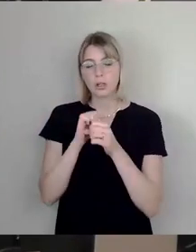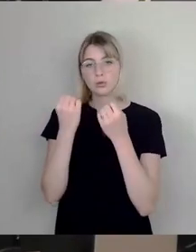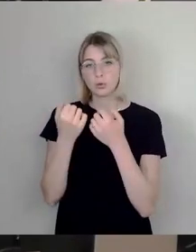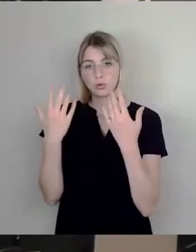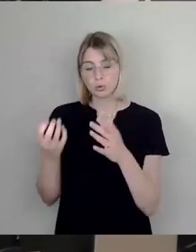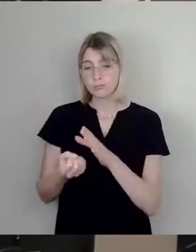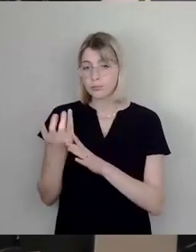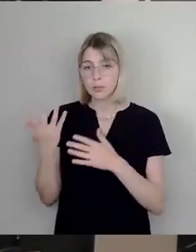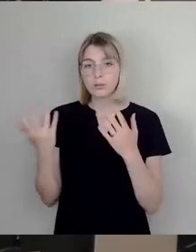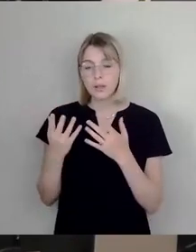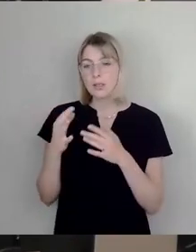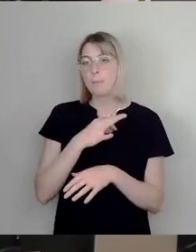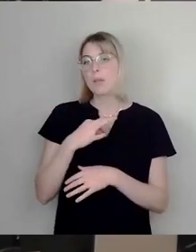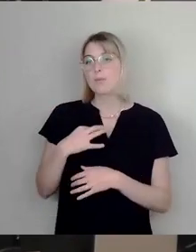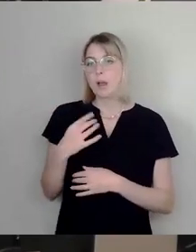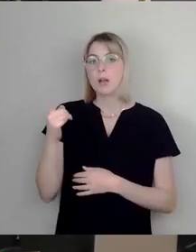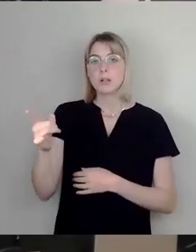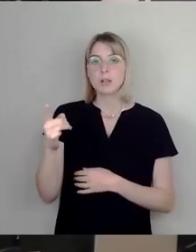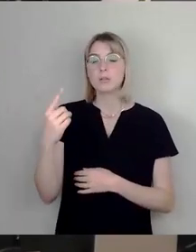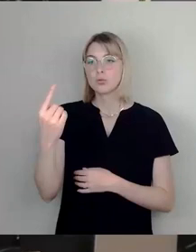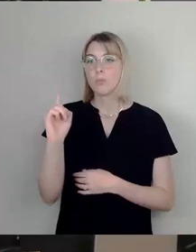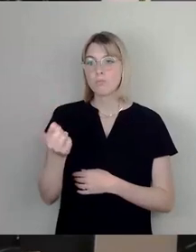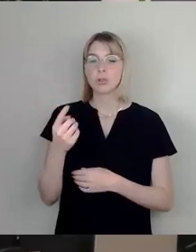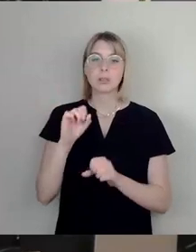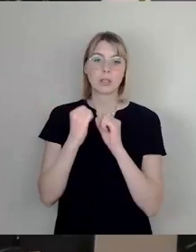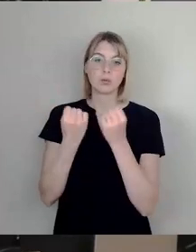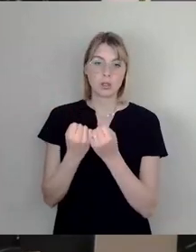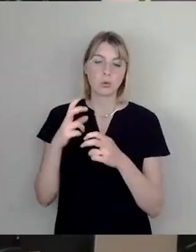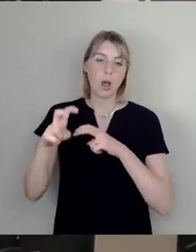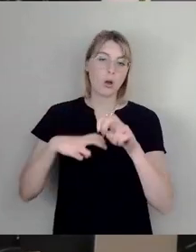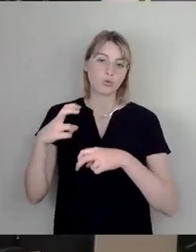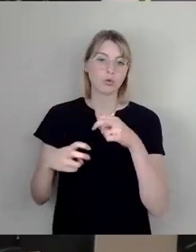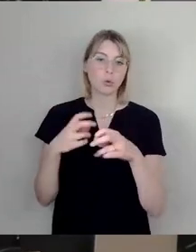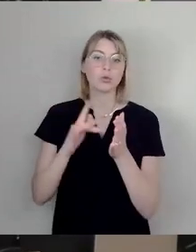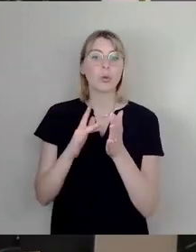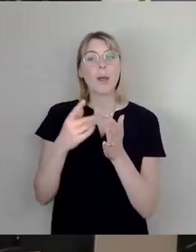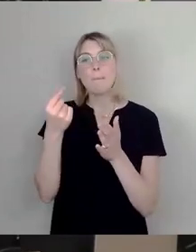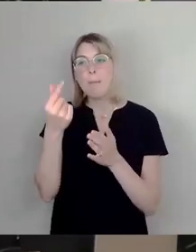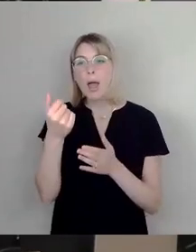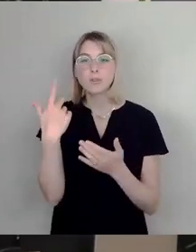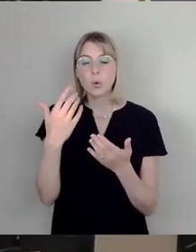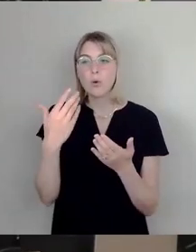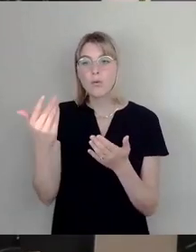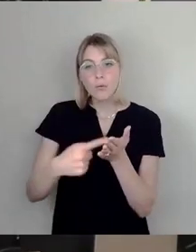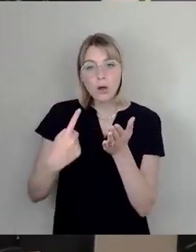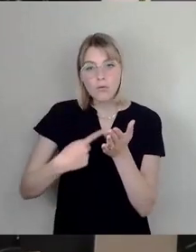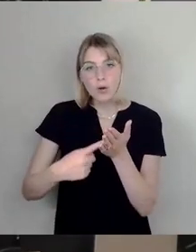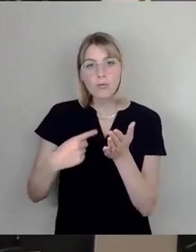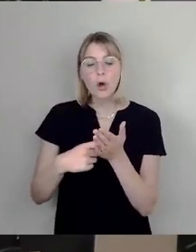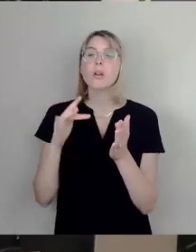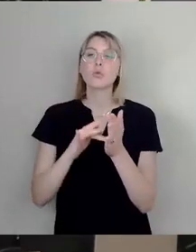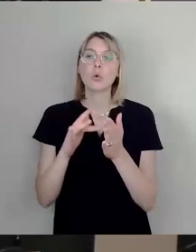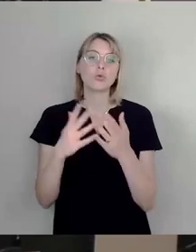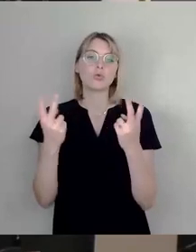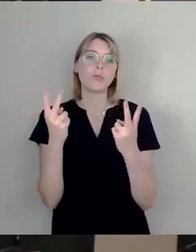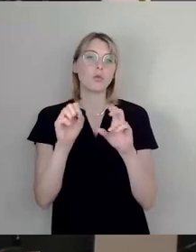die Situation ausnutzen und dann Preise aufrufen, weil sie genau wissen, die Stadt, die öffentliche Hand muss es am Ende zahlen,